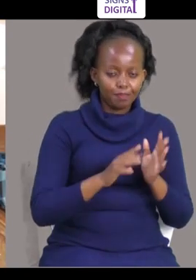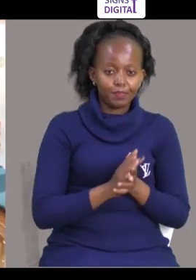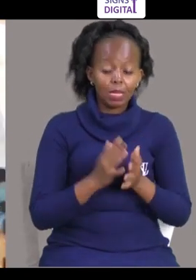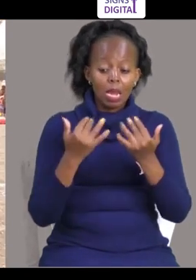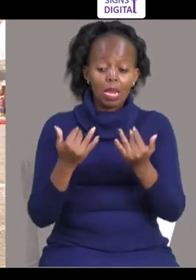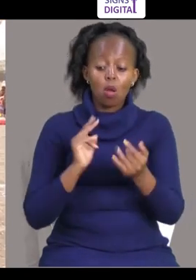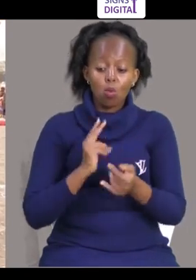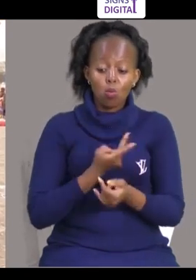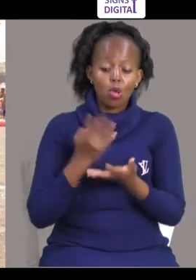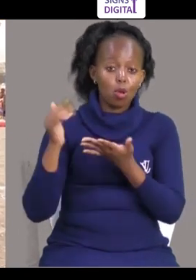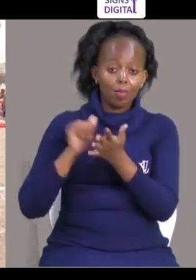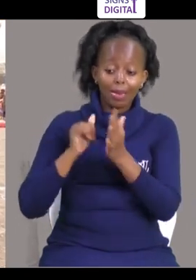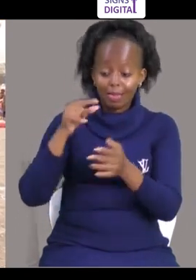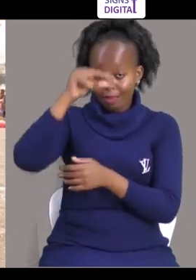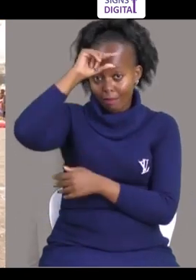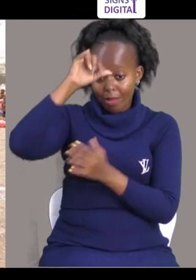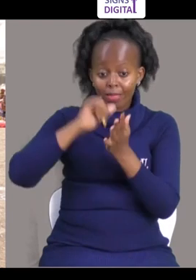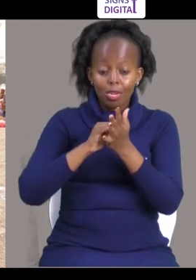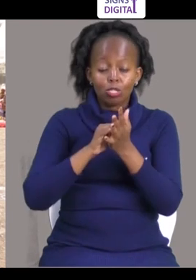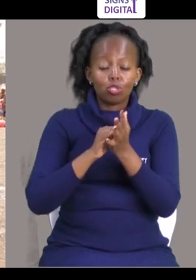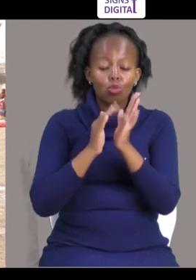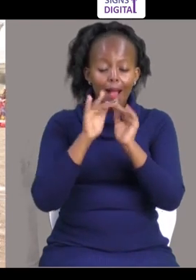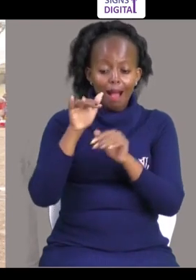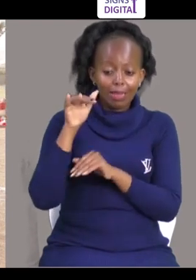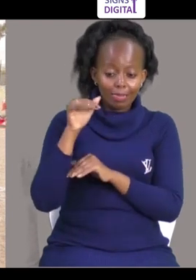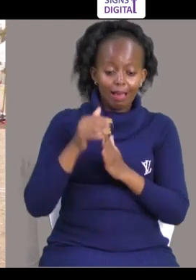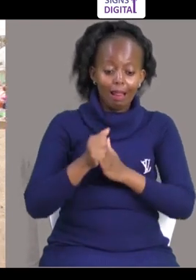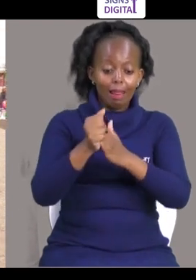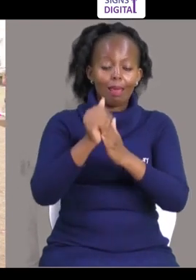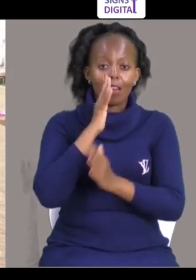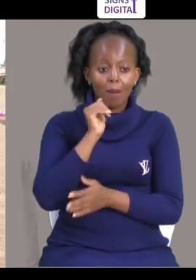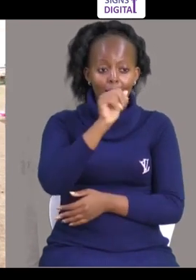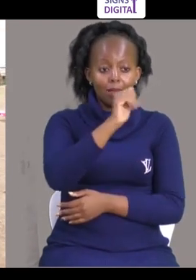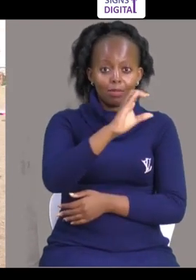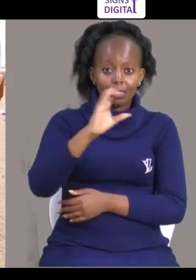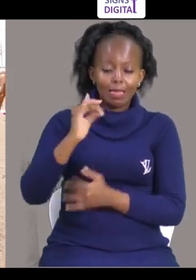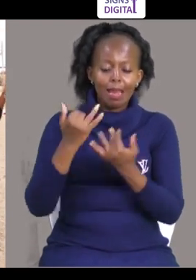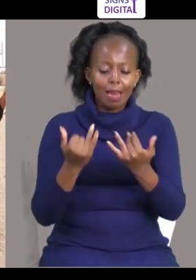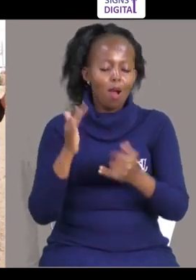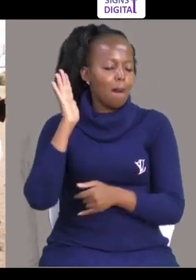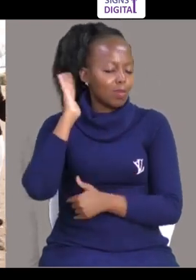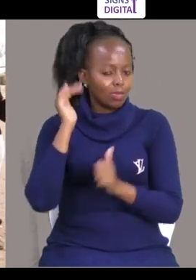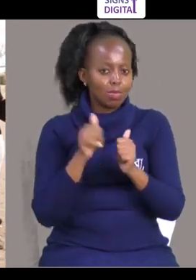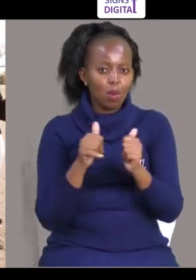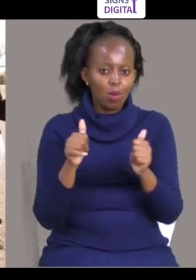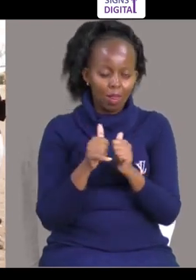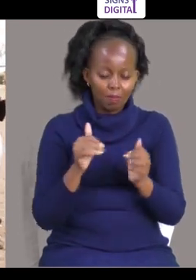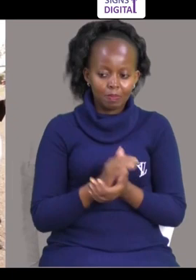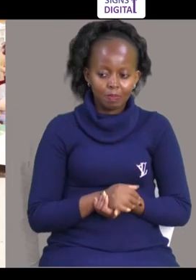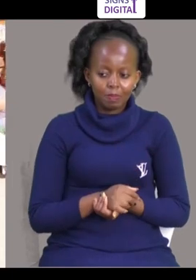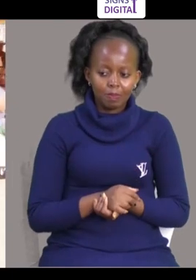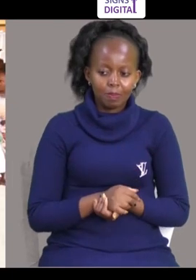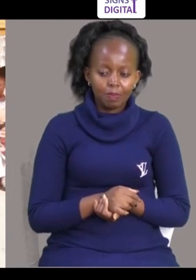tumpigia makofi Tunatumaini ile serekali unalilia Ikiongozo na buwana SEC,